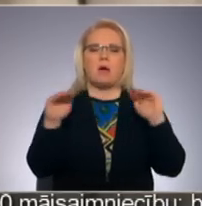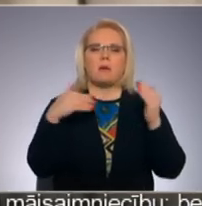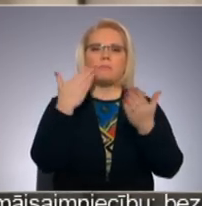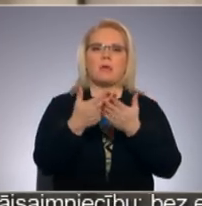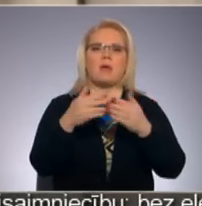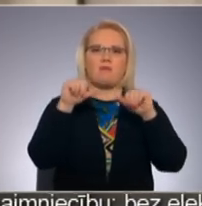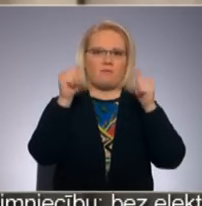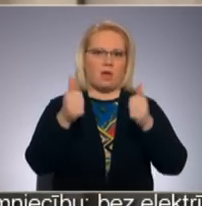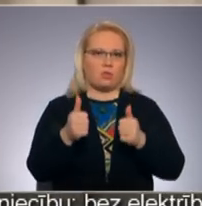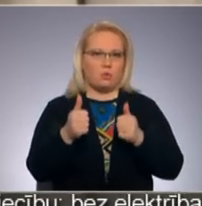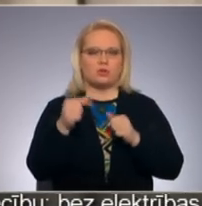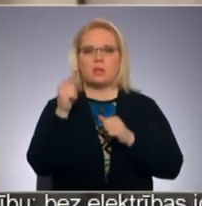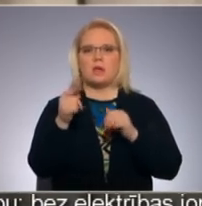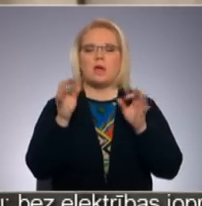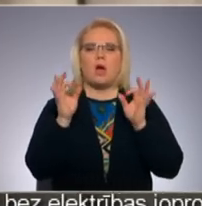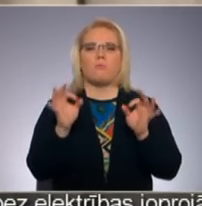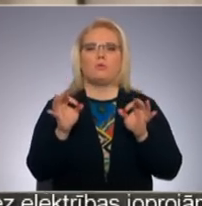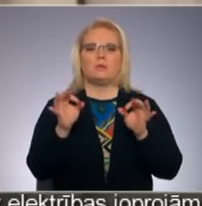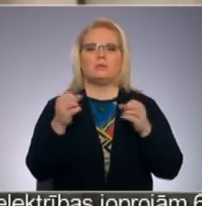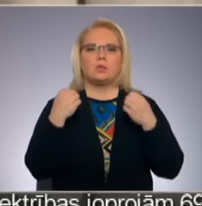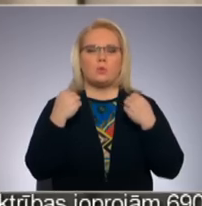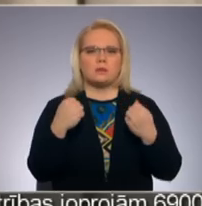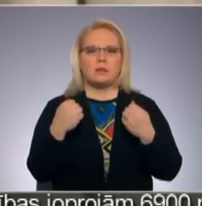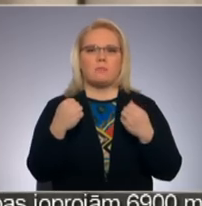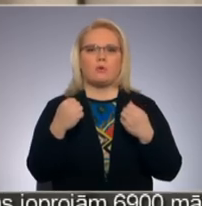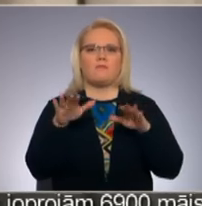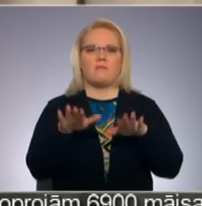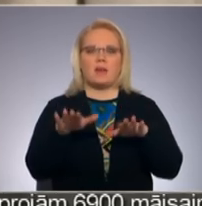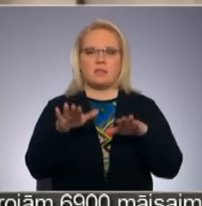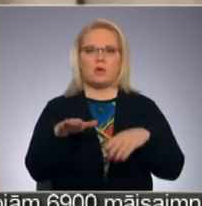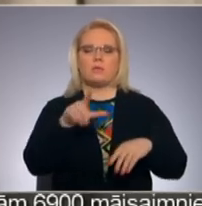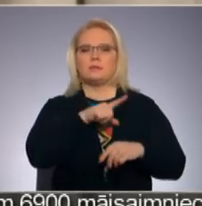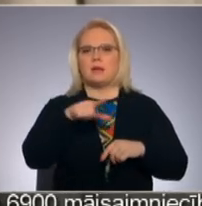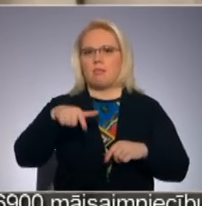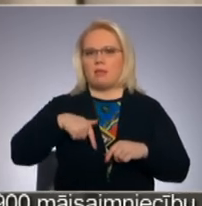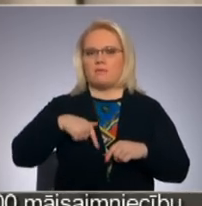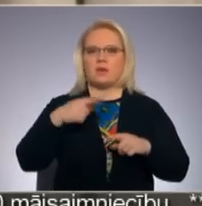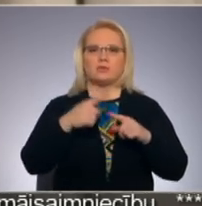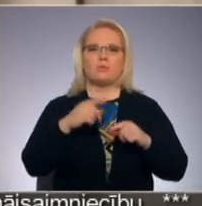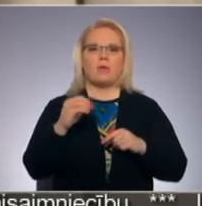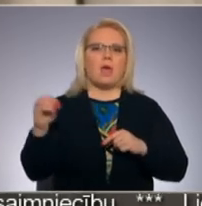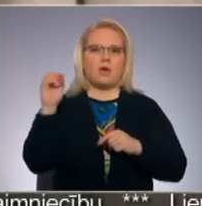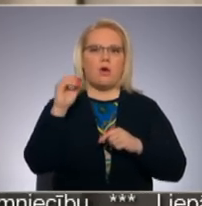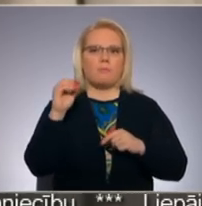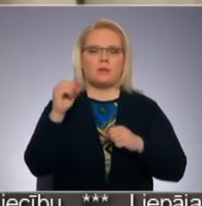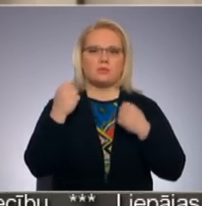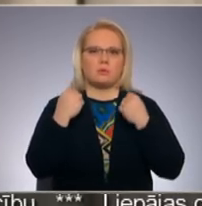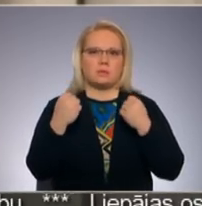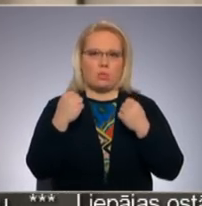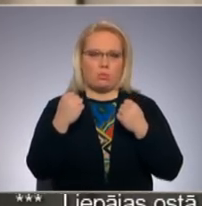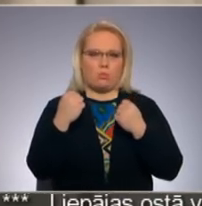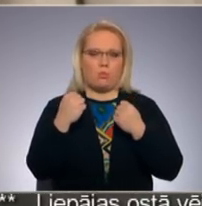veidošanu. Tajā būtiski nostiprinot vietējo, tas ir Latvijas un Eiropijas ko sapturu.